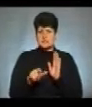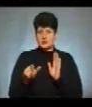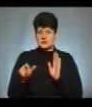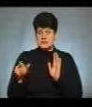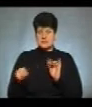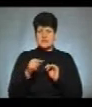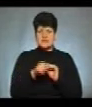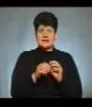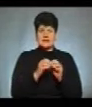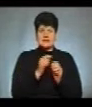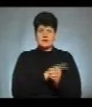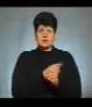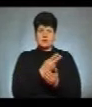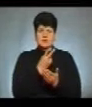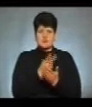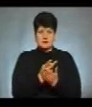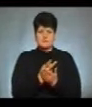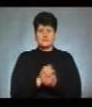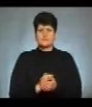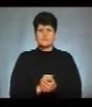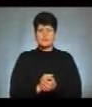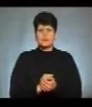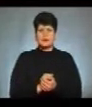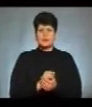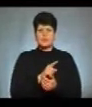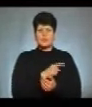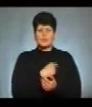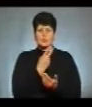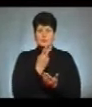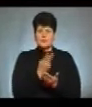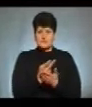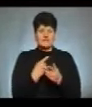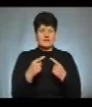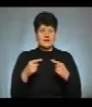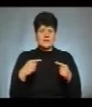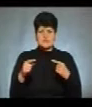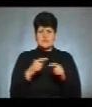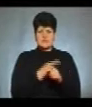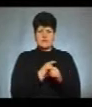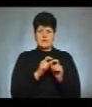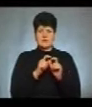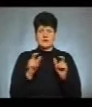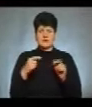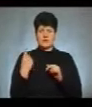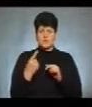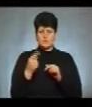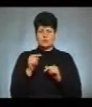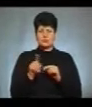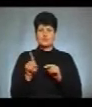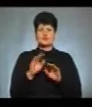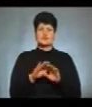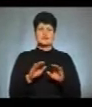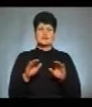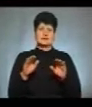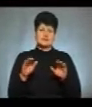них 10 госпіталізовані в стаціонар. Госпіталізовані в різні лікувально-профілактичні заклади області, тому що діти